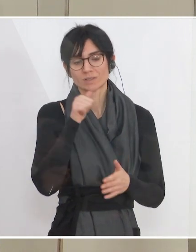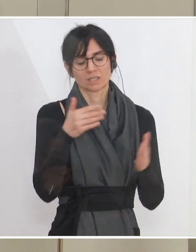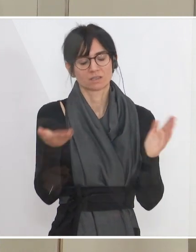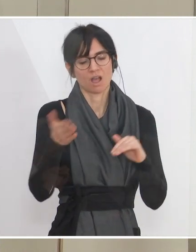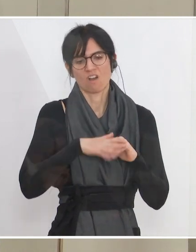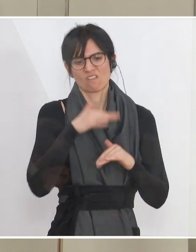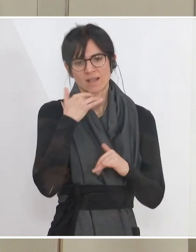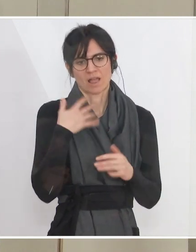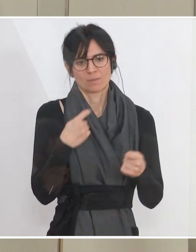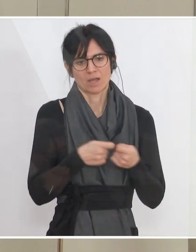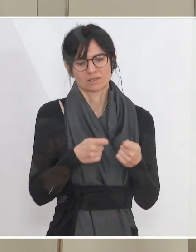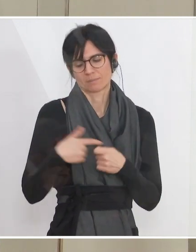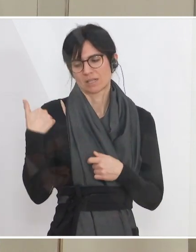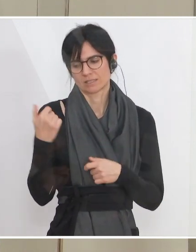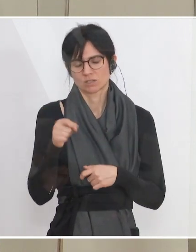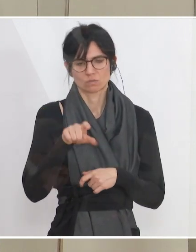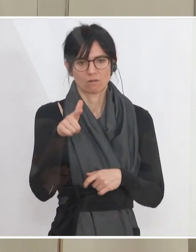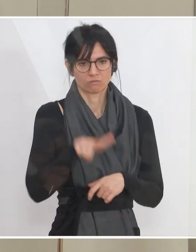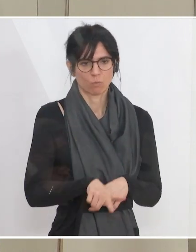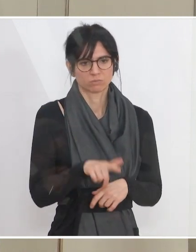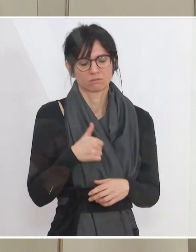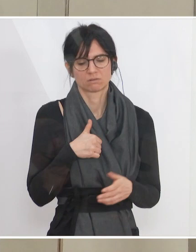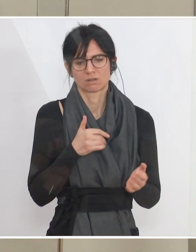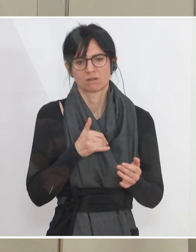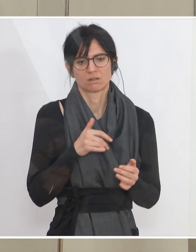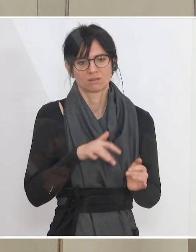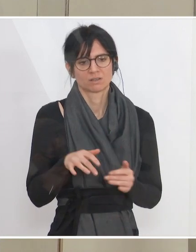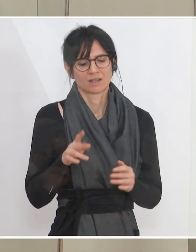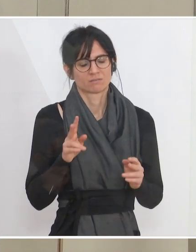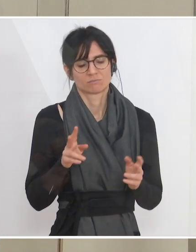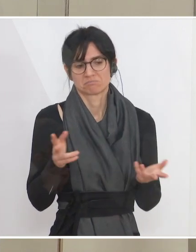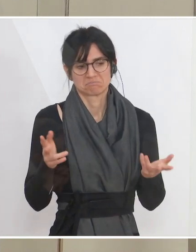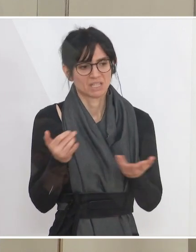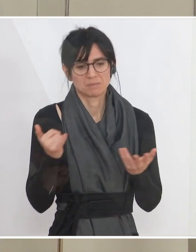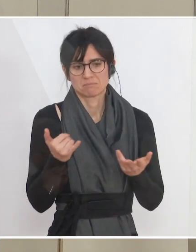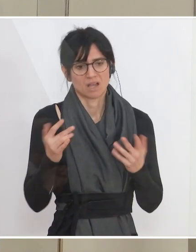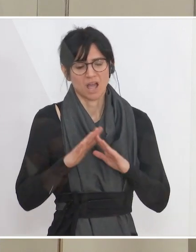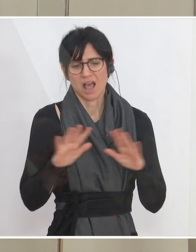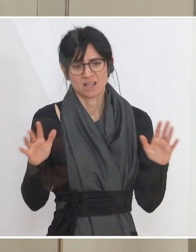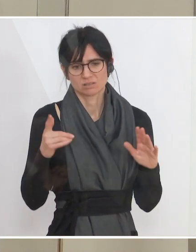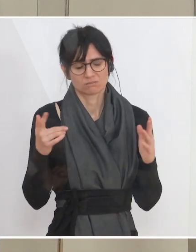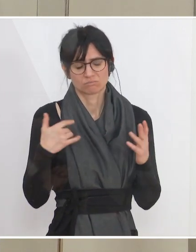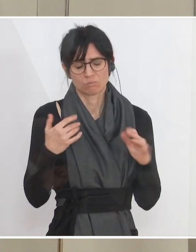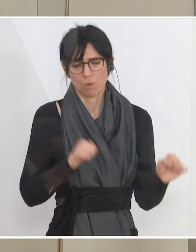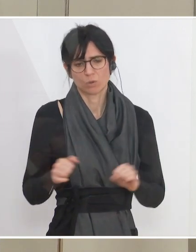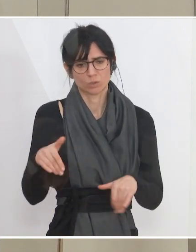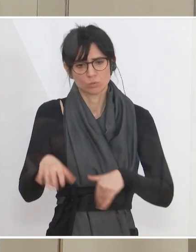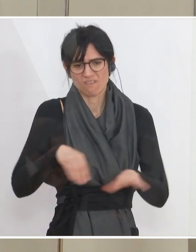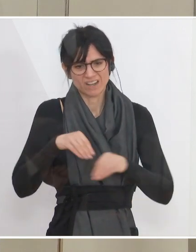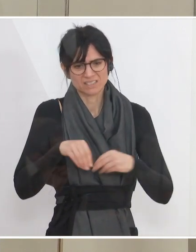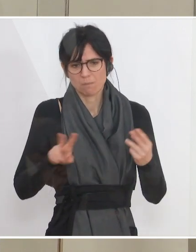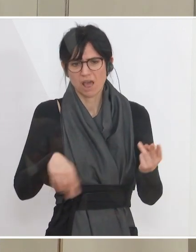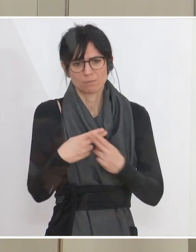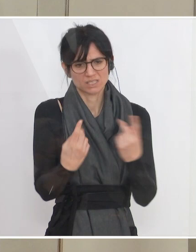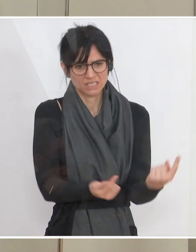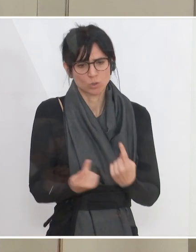wir haben gesehen, die letzten zwölf Monate in der Pandemie, dass man nichts ausschließen sollte und einfach auch flexibel reagieren sollte, wenn